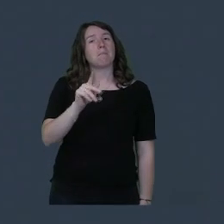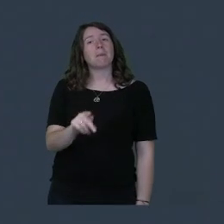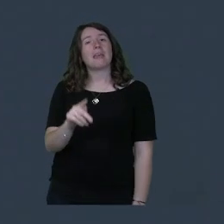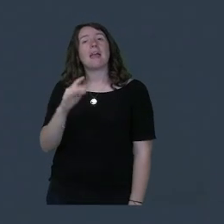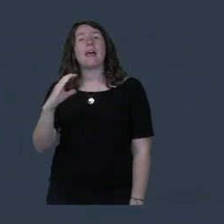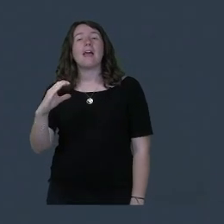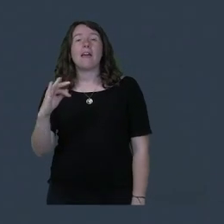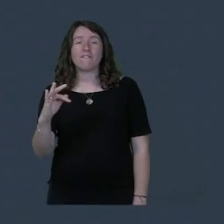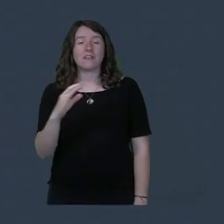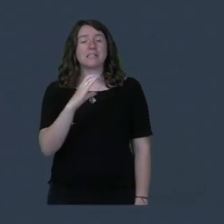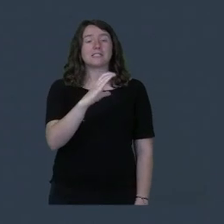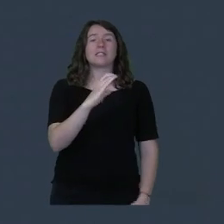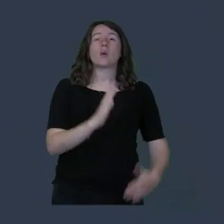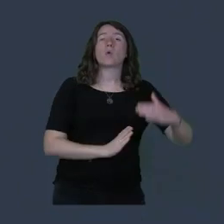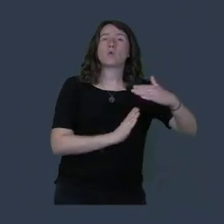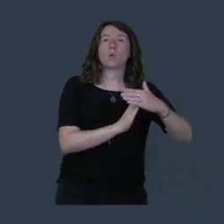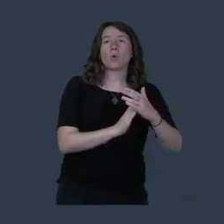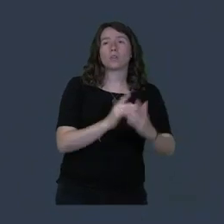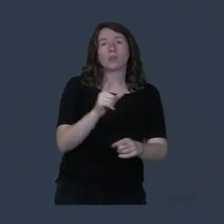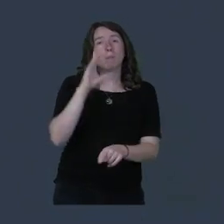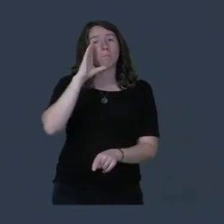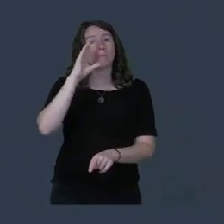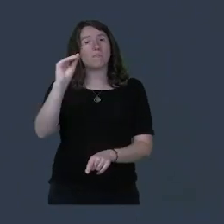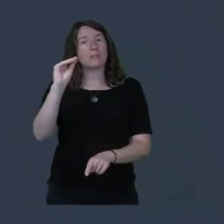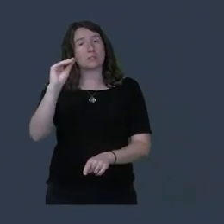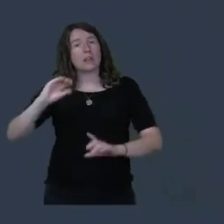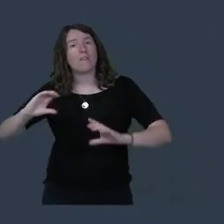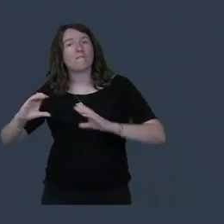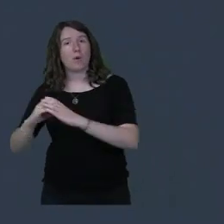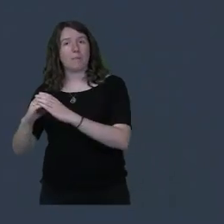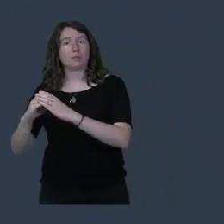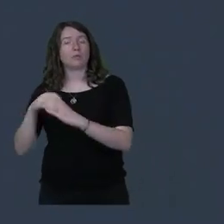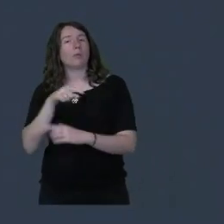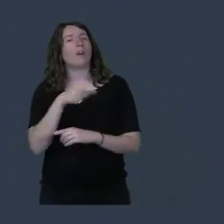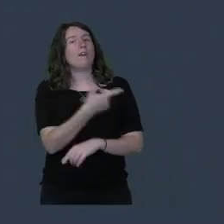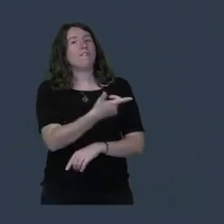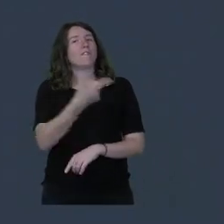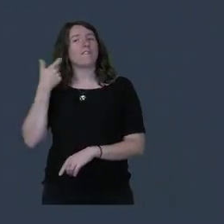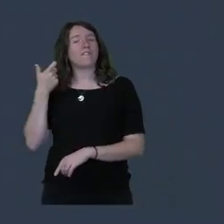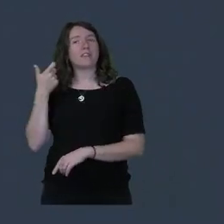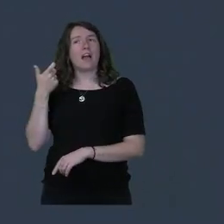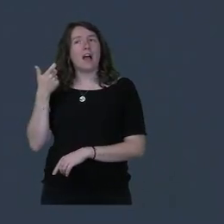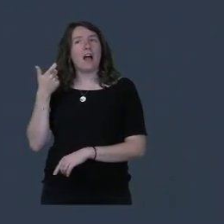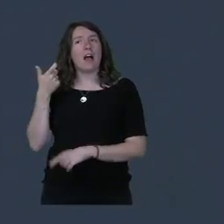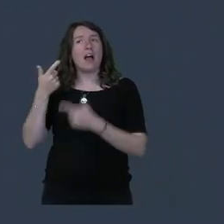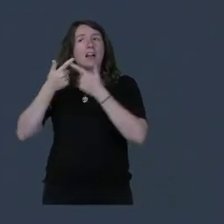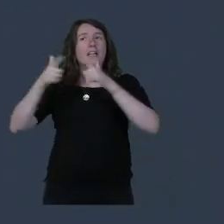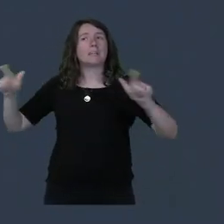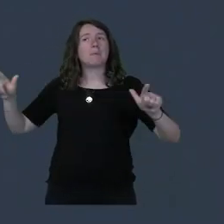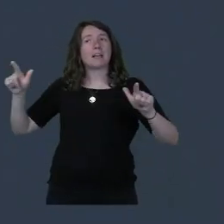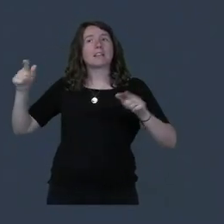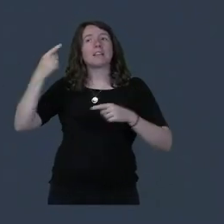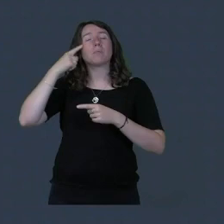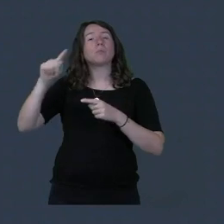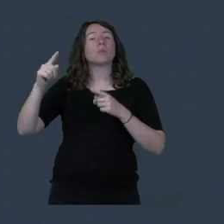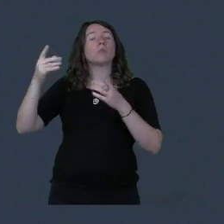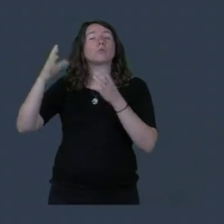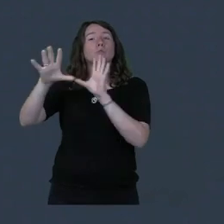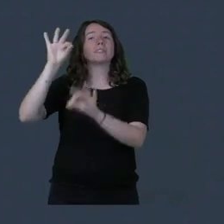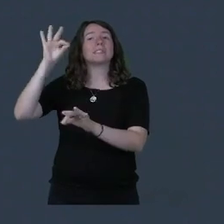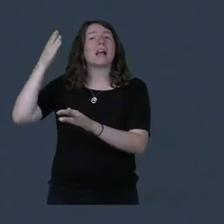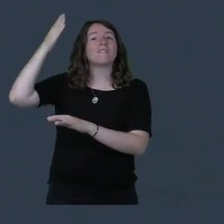professionnel de formation, qui vient de la loi Liberté de choisir son avenir professionnel de Muriel Pinicot et qui